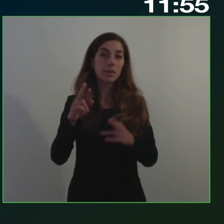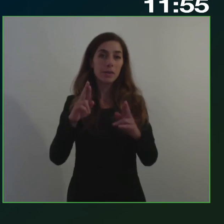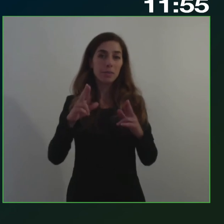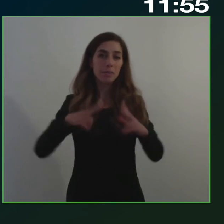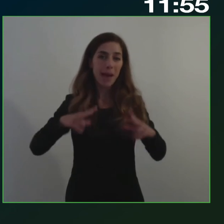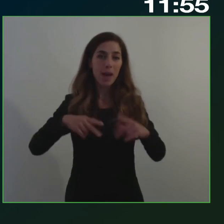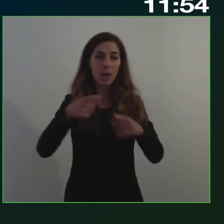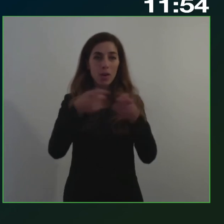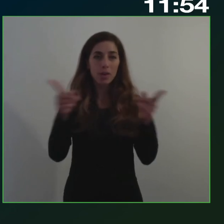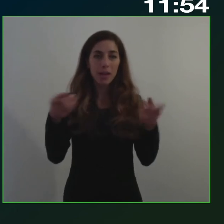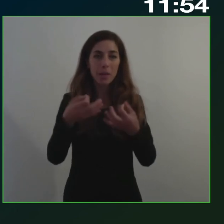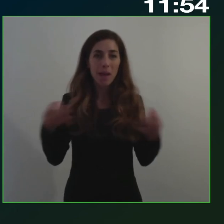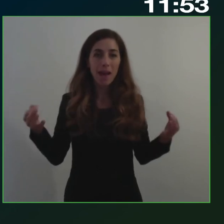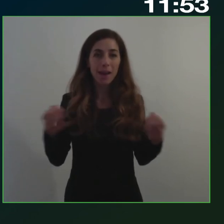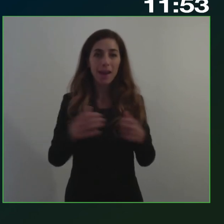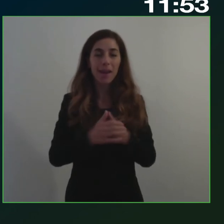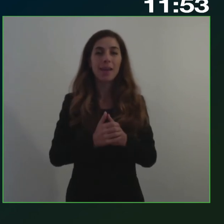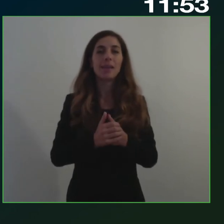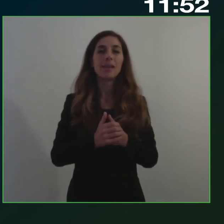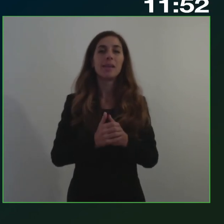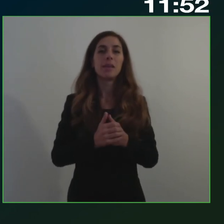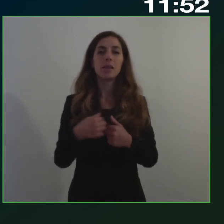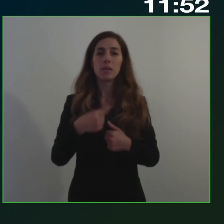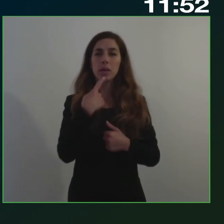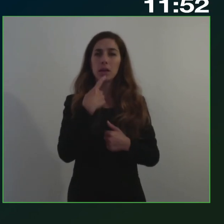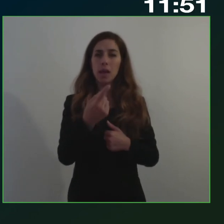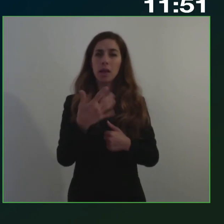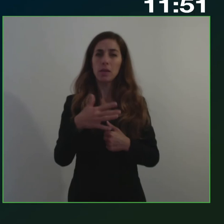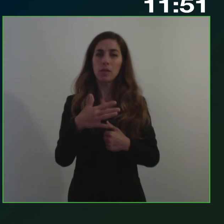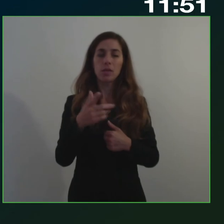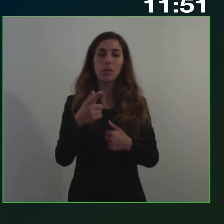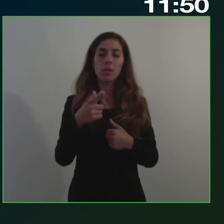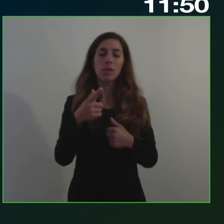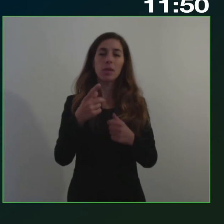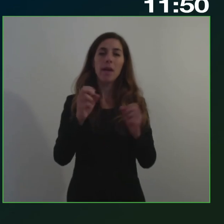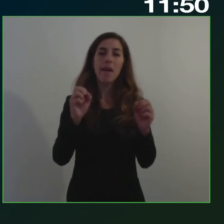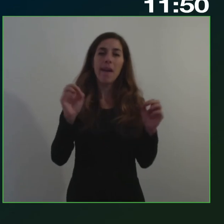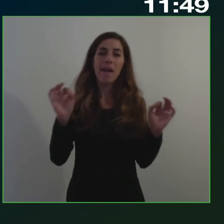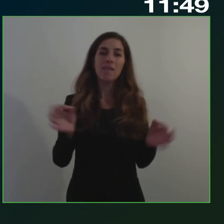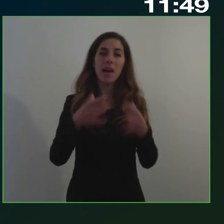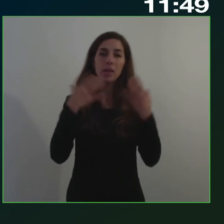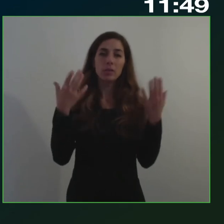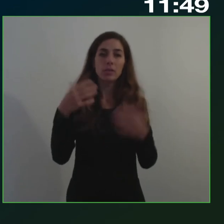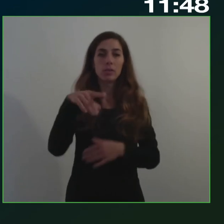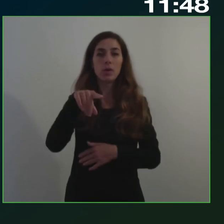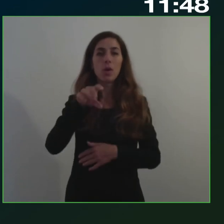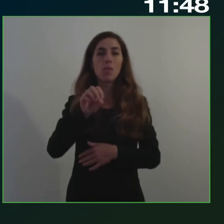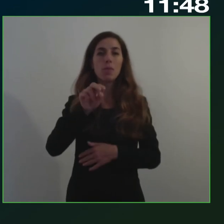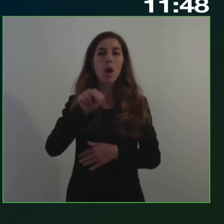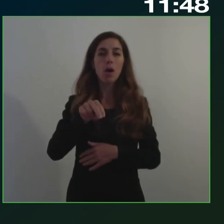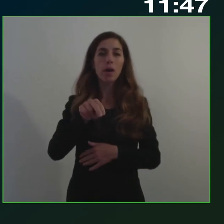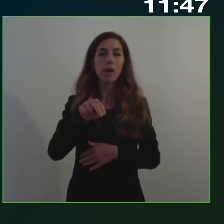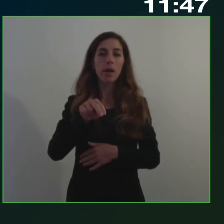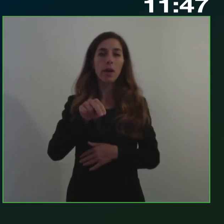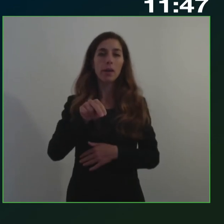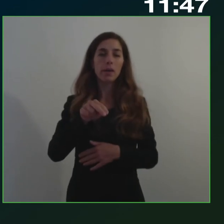io intanto così come detto l'evento annuale del Pong quindi per noi diciamo questo